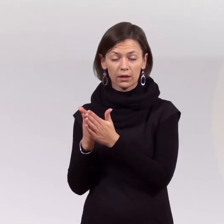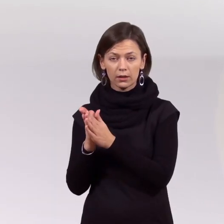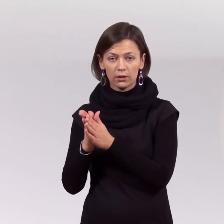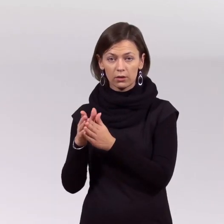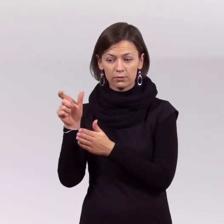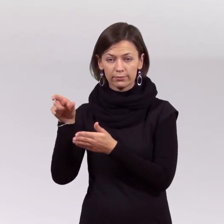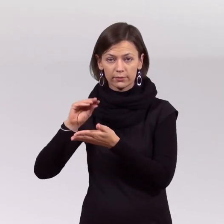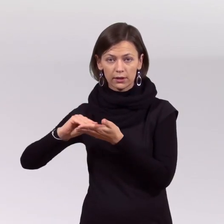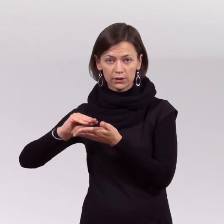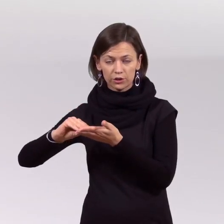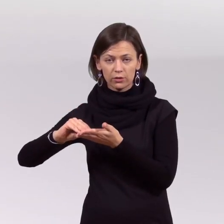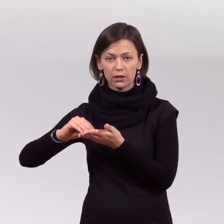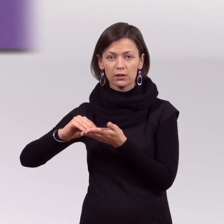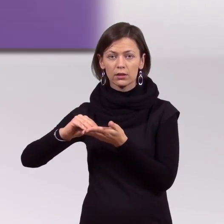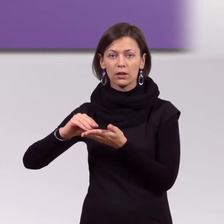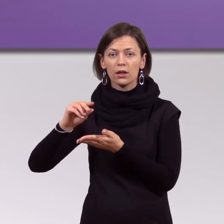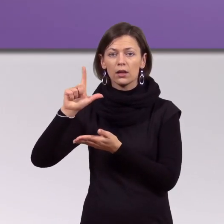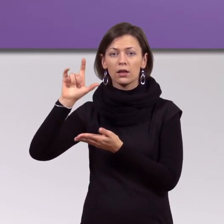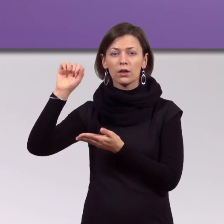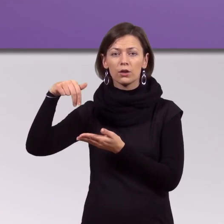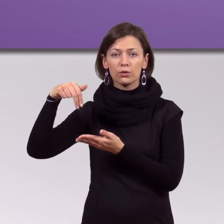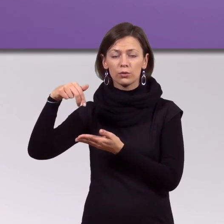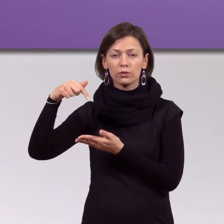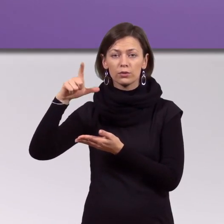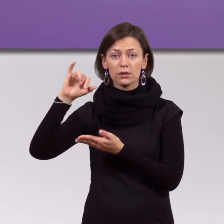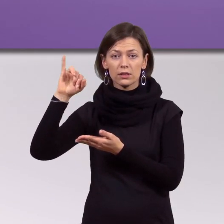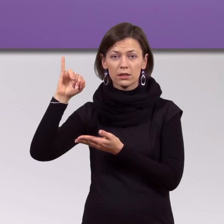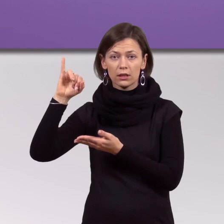Liusinda Railiai, Levandų sodas